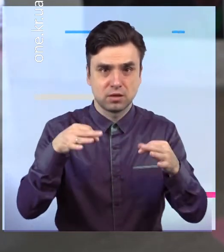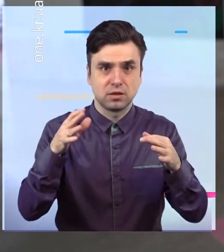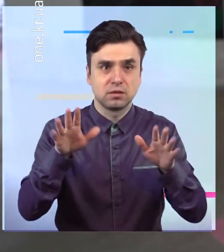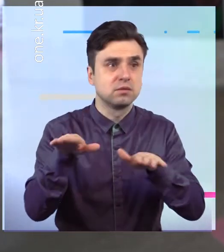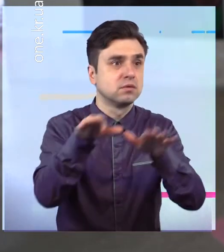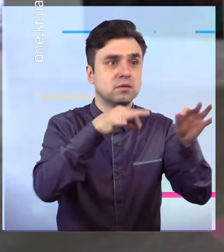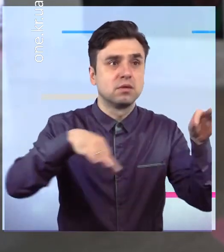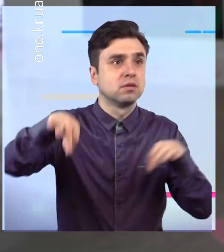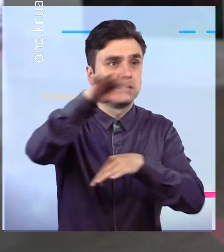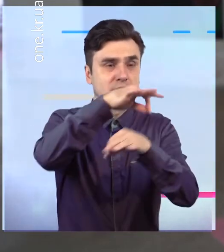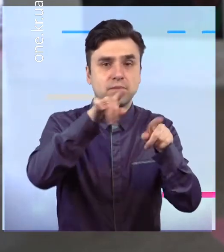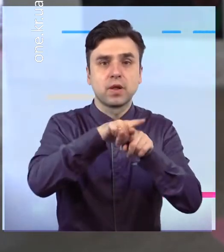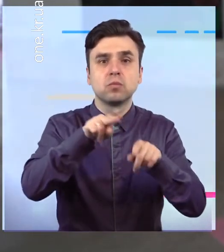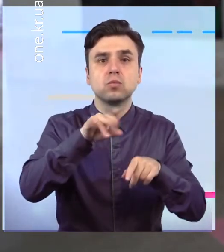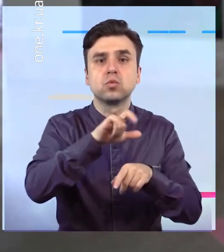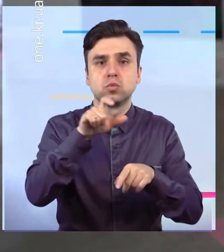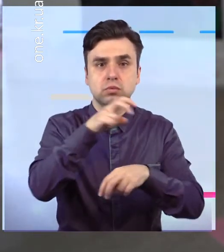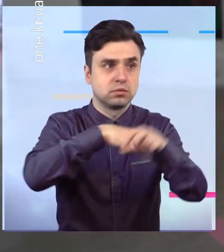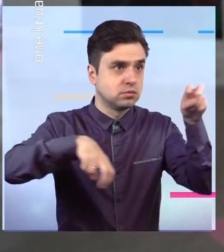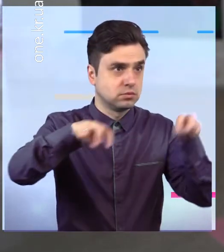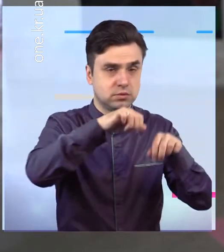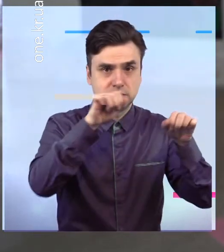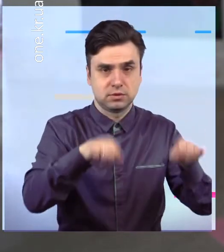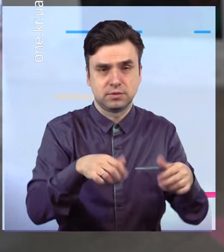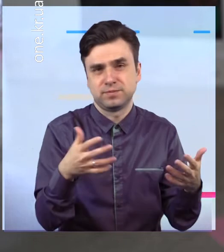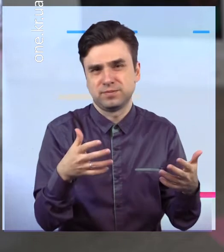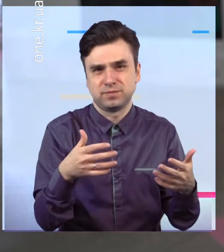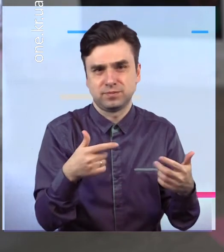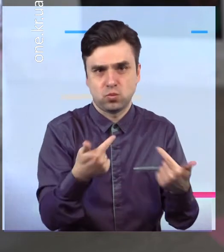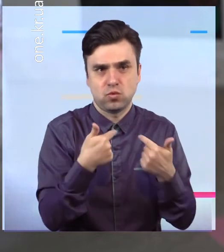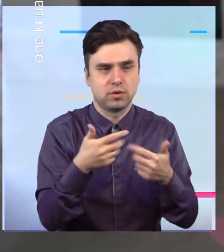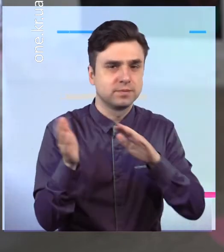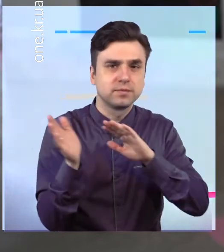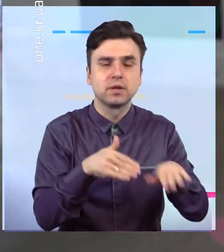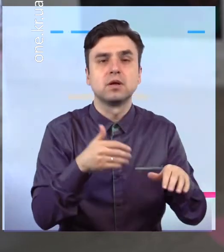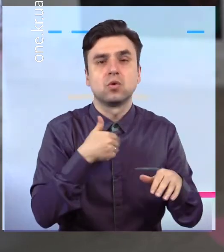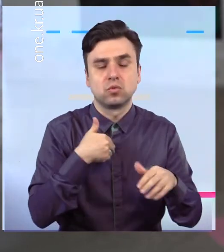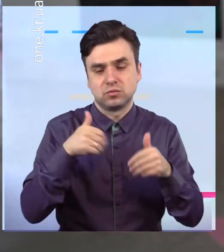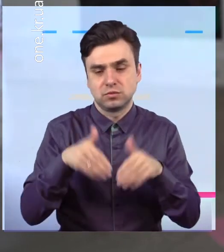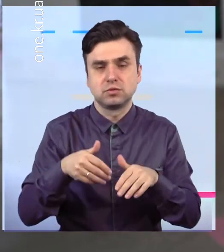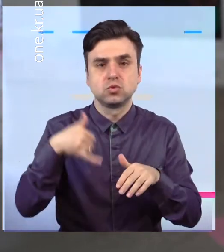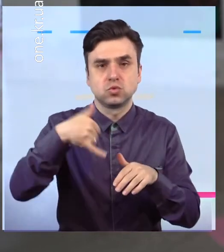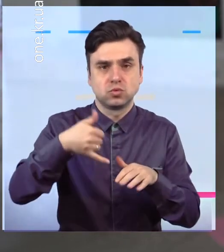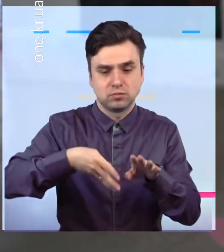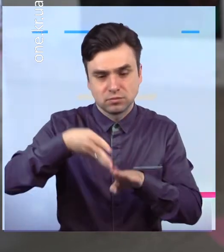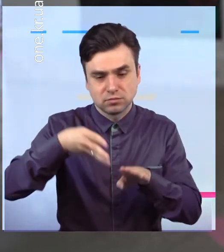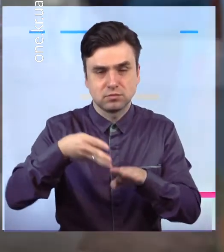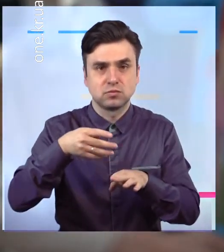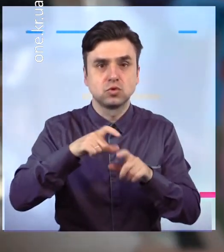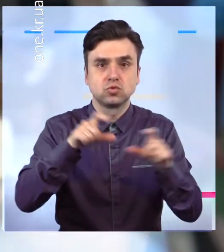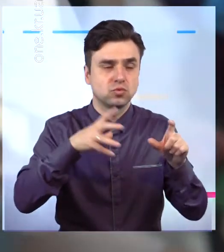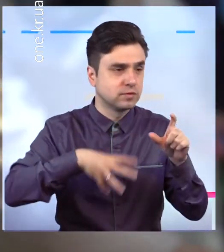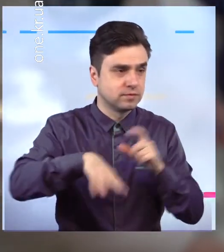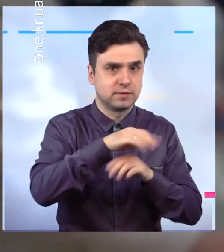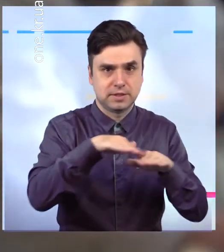Тому для того, щоб щось зробити, не просто говорити про це, ми вирішили пошити ці мішечки і роздати їх жителям громади. До цього долучилася вся школа.